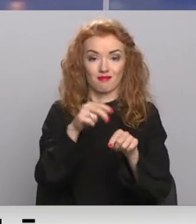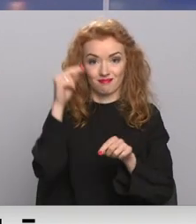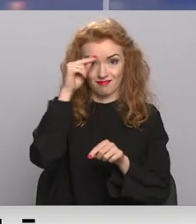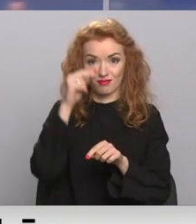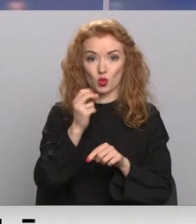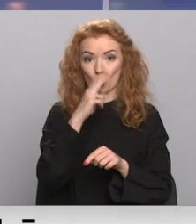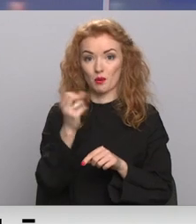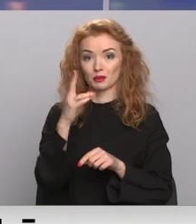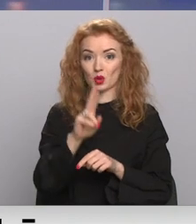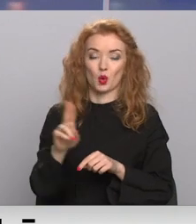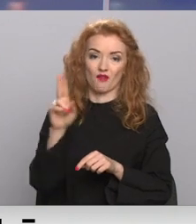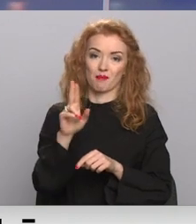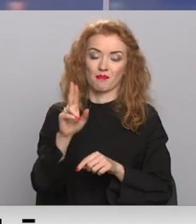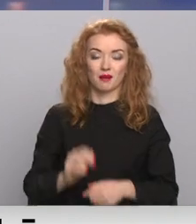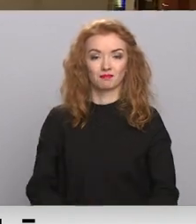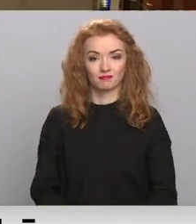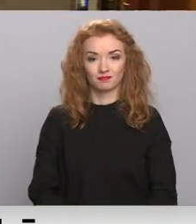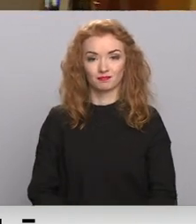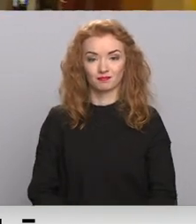novembra. Turpinamā darlīcīte.